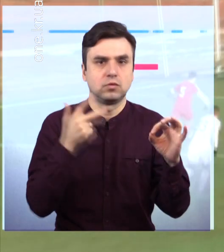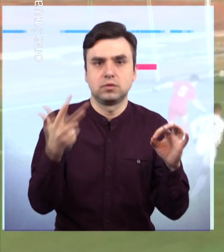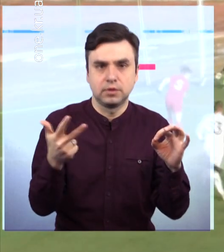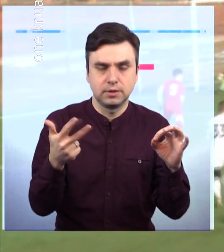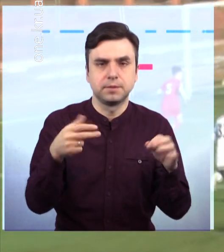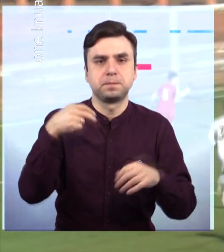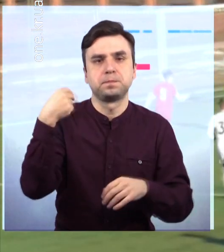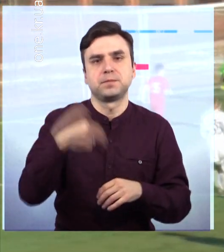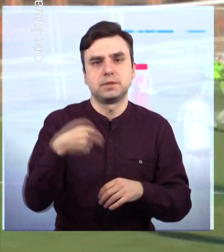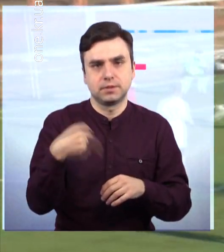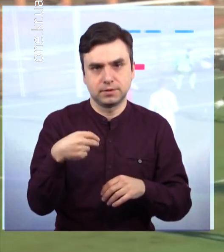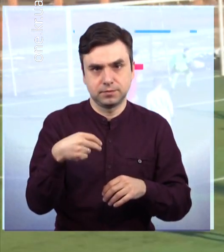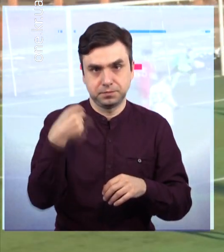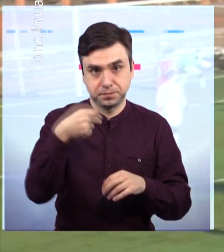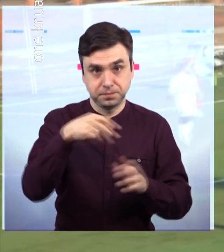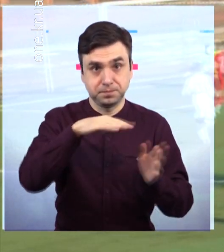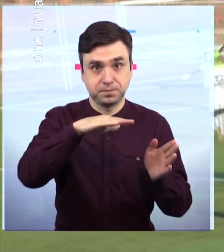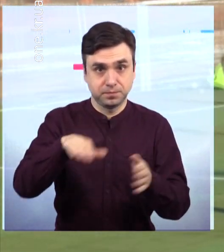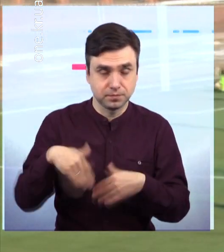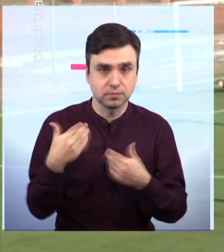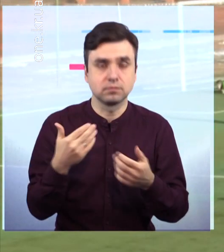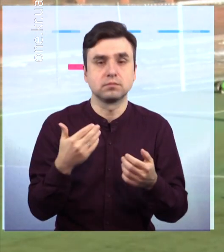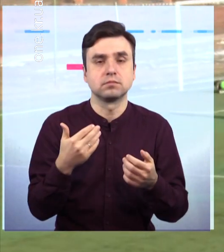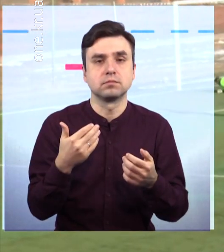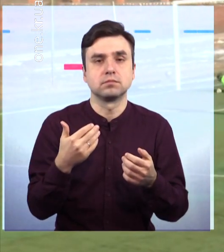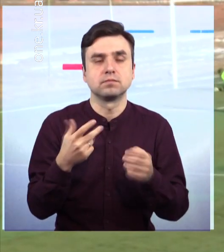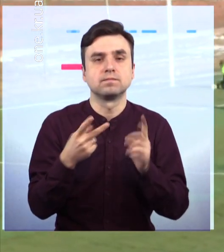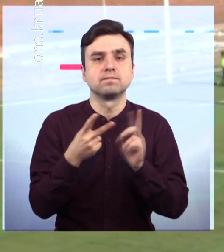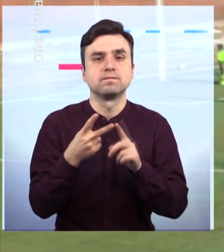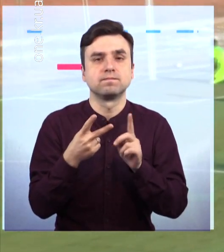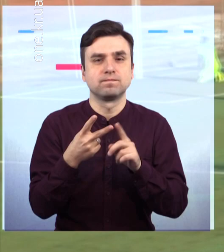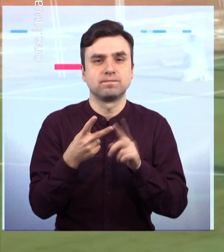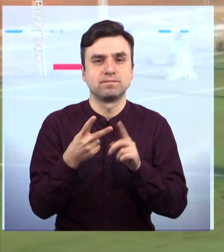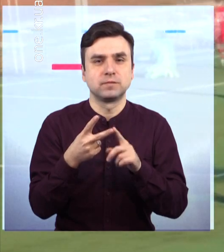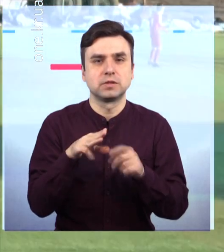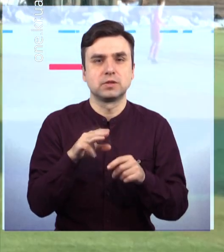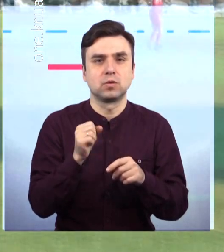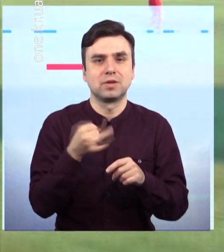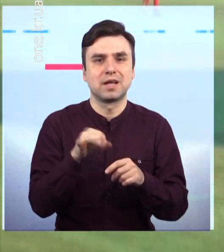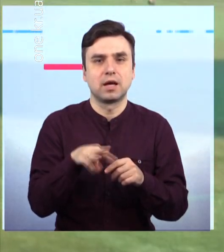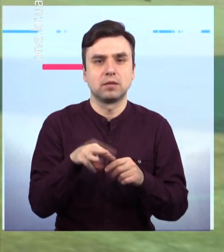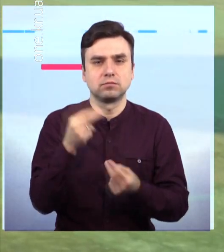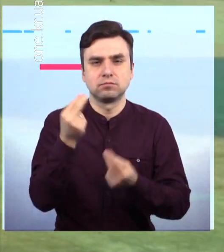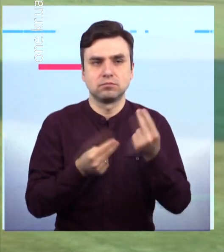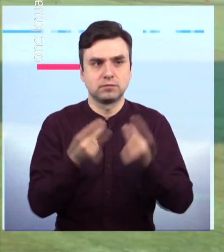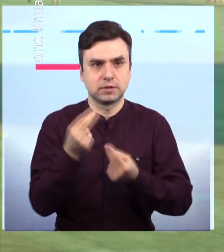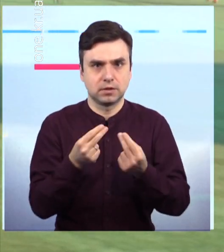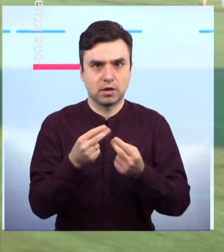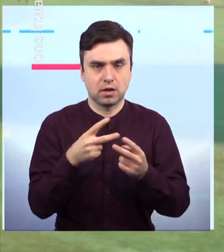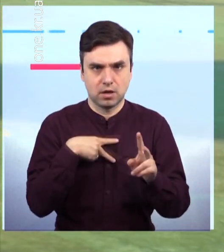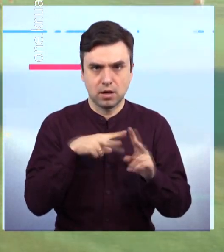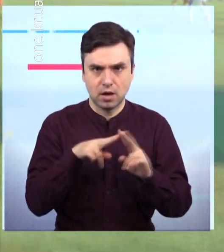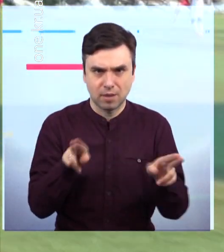невеликого перепочинку гра на полі у другому таймі не була такою ж активною, як у перші 45 хвилин. Втім, на 90-й хвилині